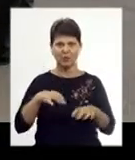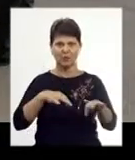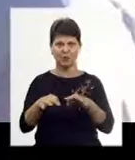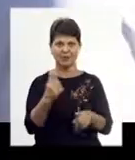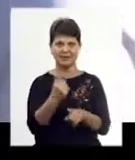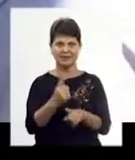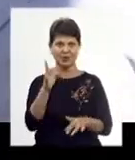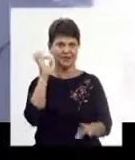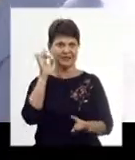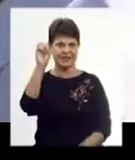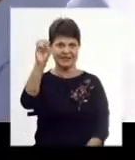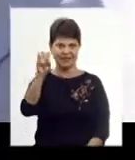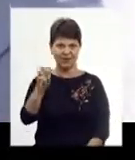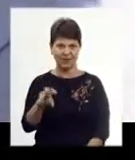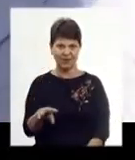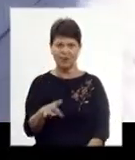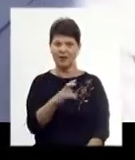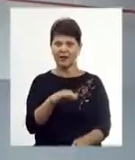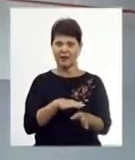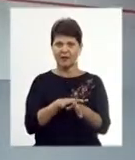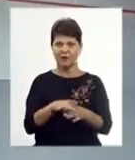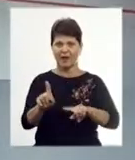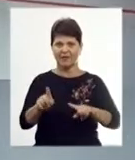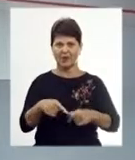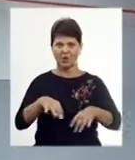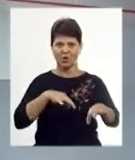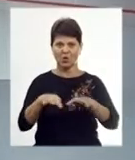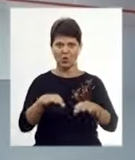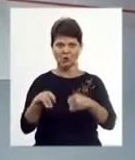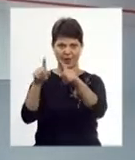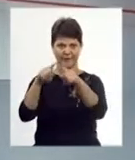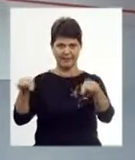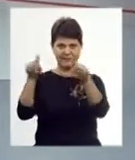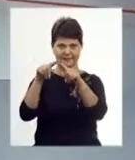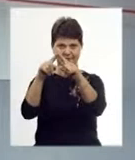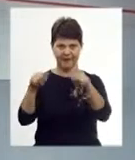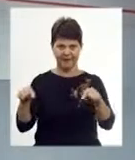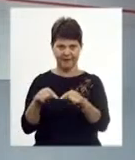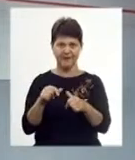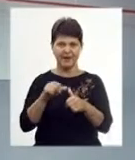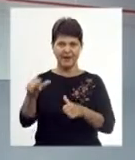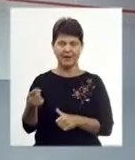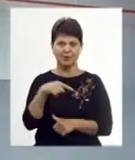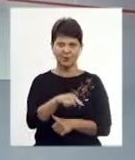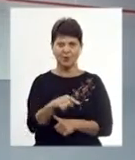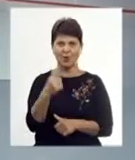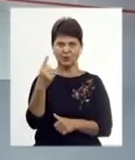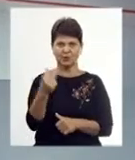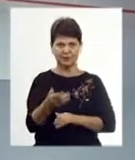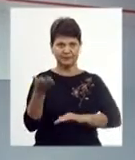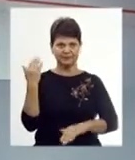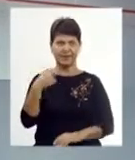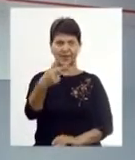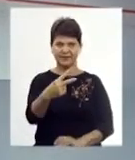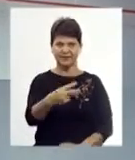заборонений сигнал цитлофора та недотримання вимог дорожніх знаків. Крім того, за минулу добу поліцейські склали